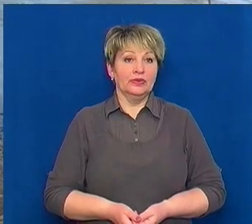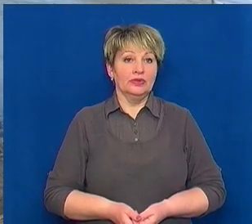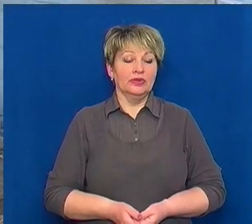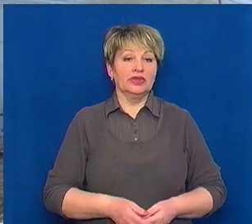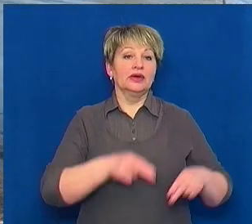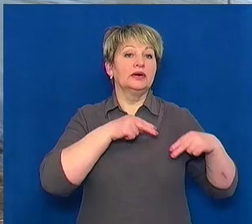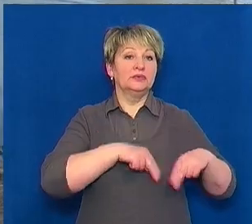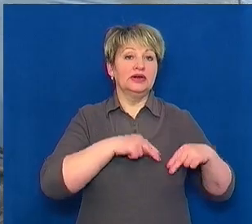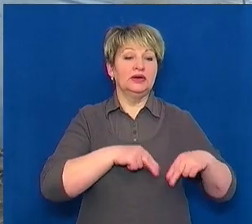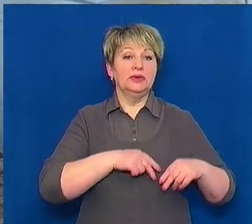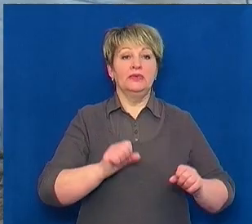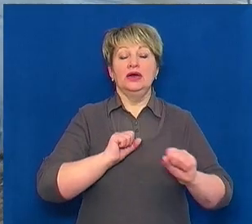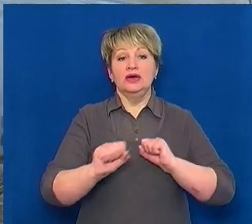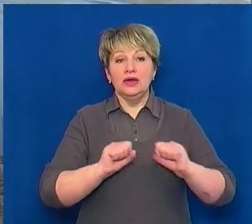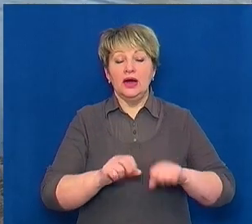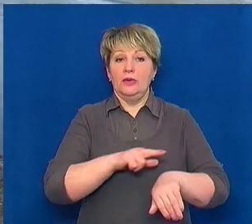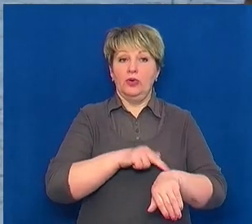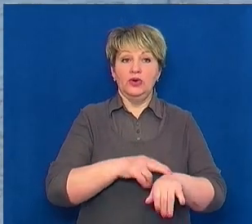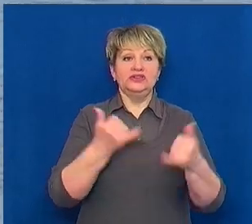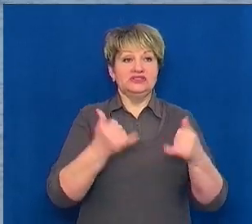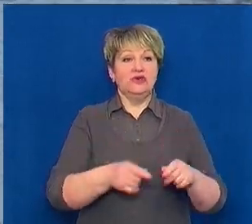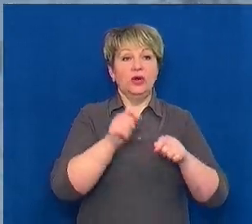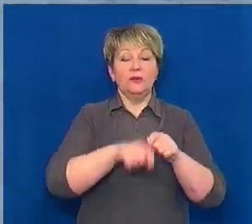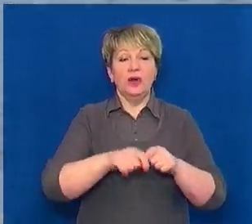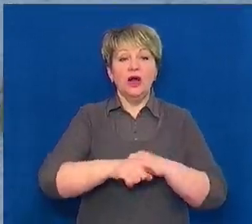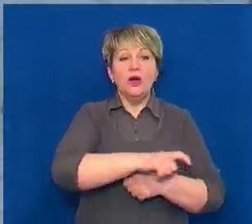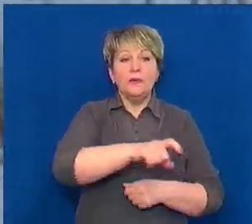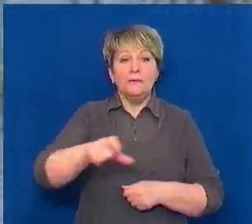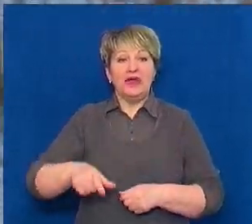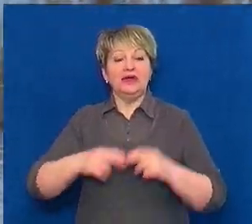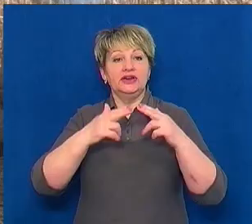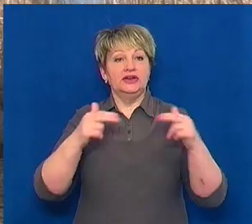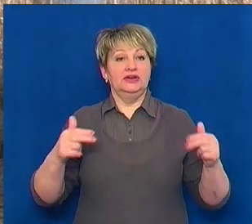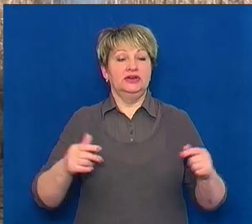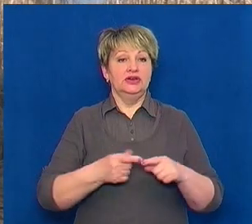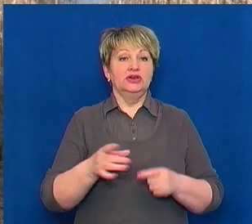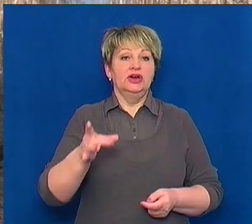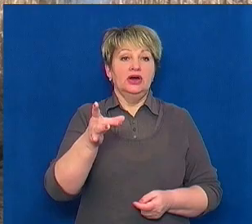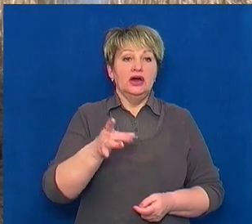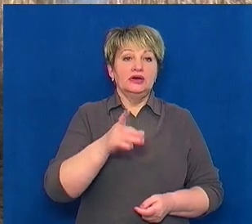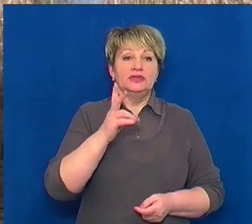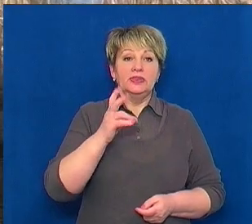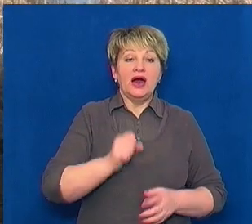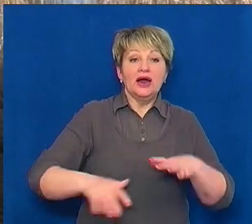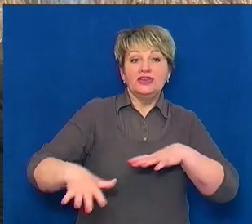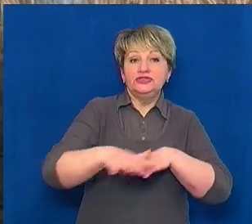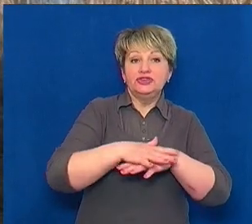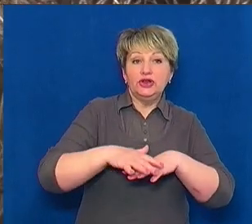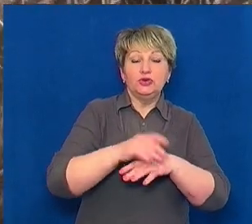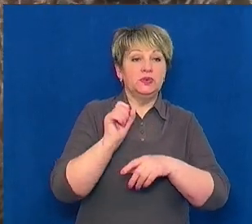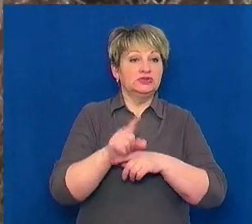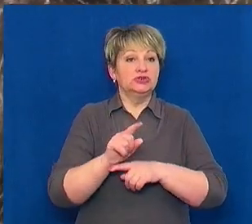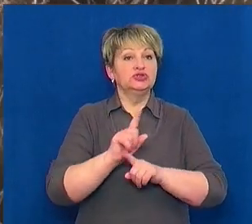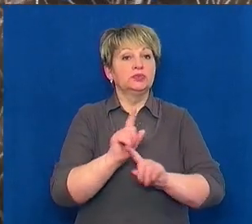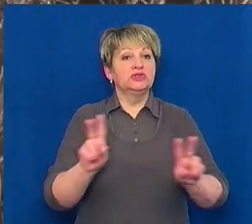Працівники екоінспекції та поліція сьогодні перевіряють берег річки Рось. Вони стежать, щоб на території заказника ніхто не виловлював рибу.